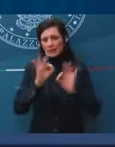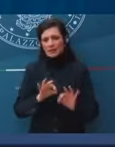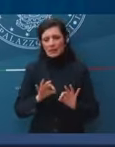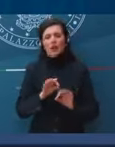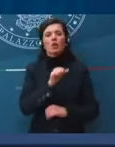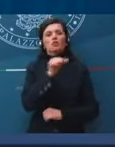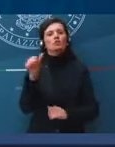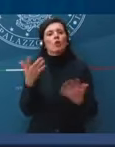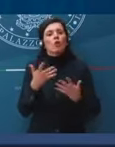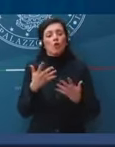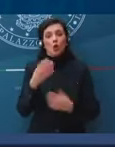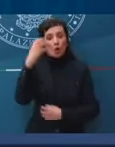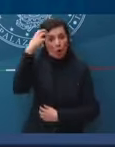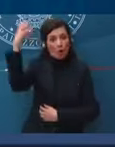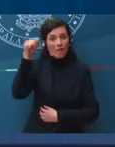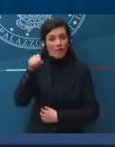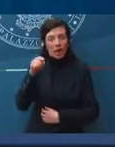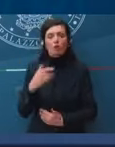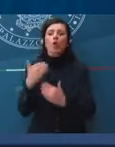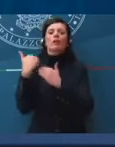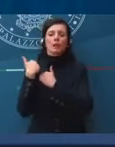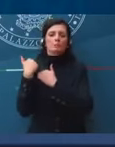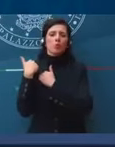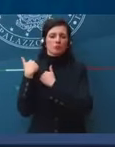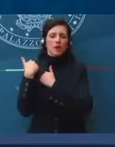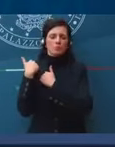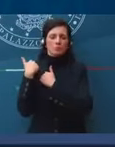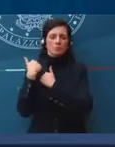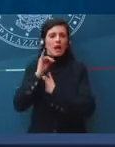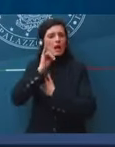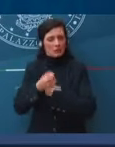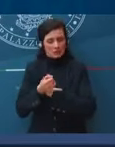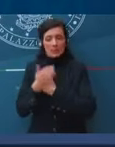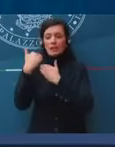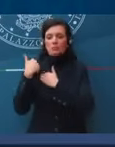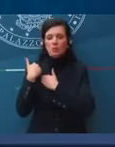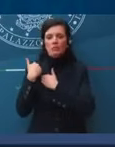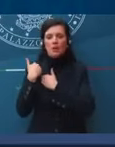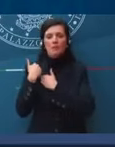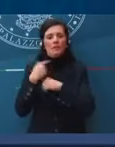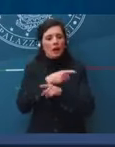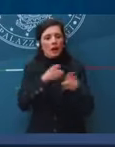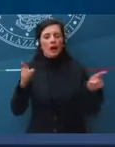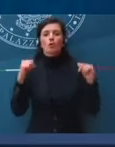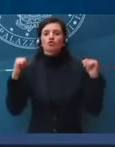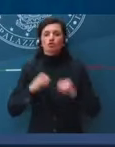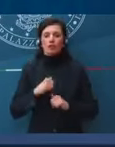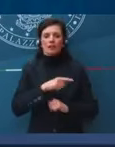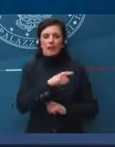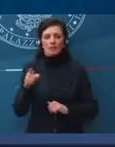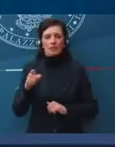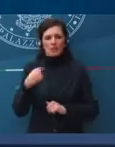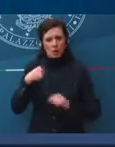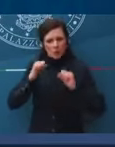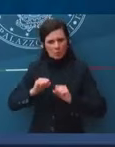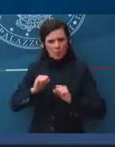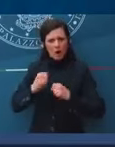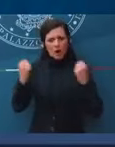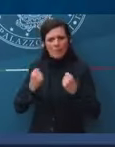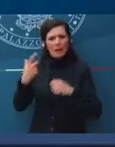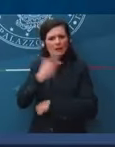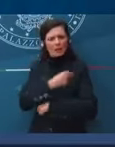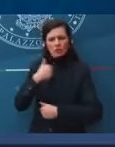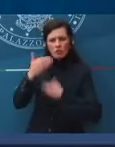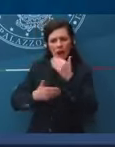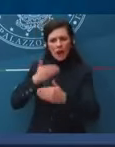responsabilità di un governo che si pone nei panni dei cittadini e dice posso permettermi di andare avanti con la campagna vaccinale